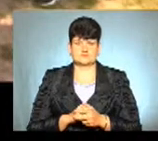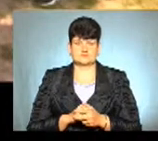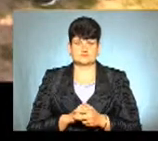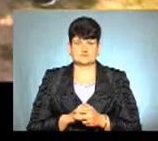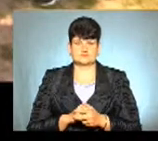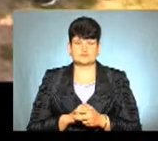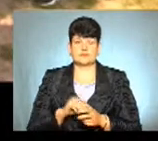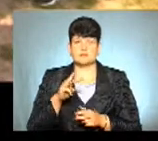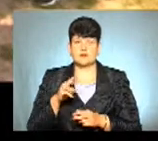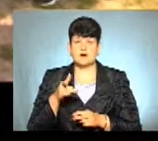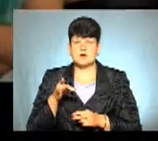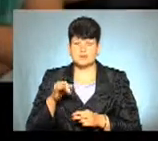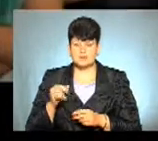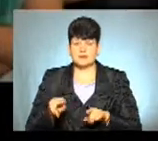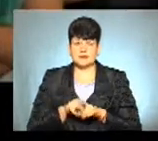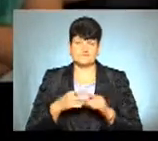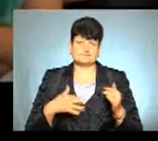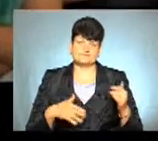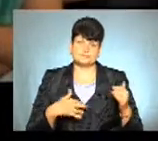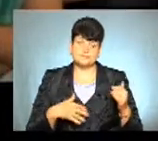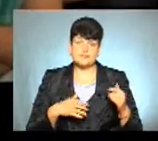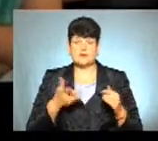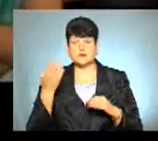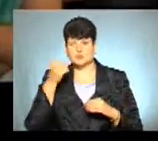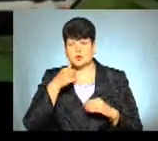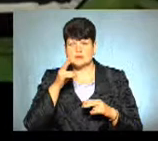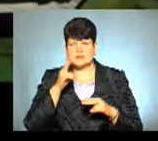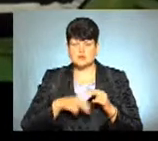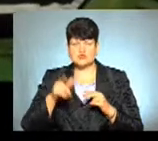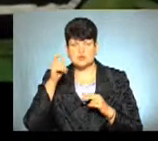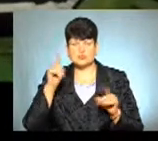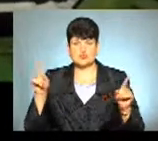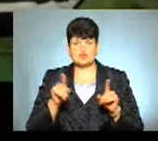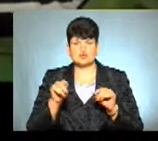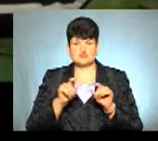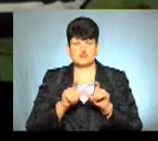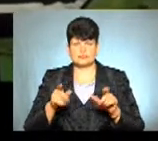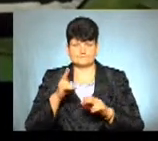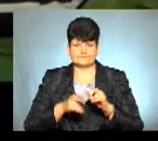Микола Гальчук також грає на гітарі. Торік він закінчив Чорстківську музичну школу.